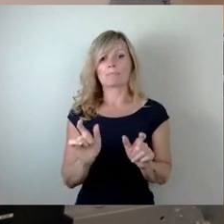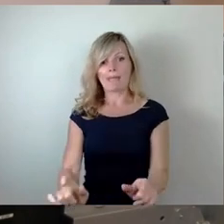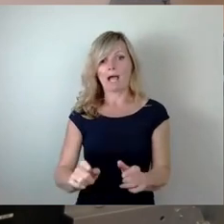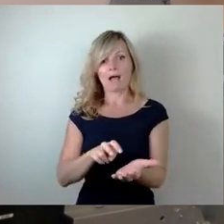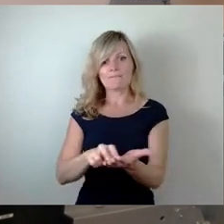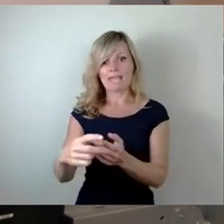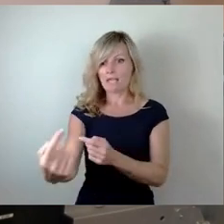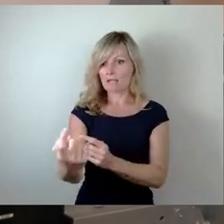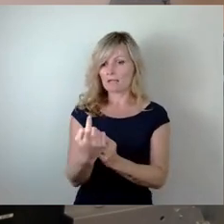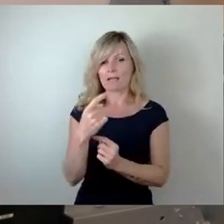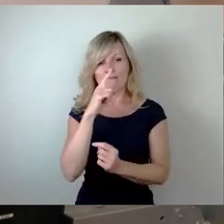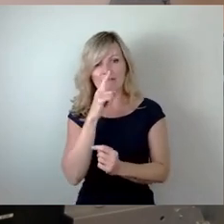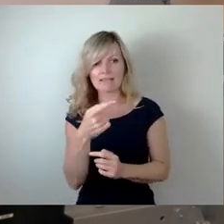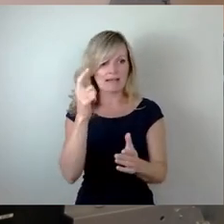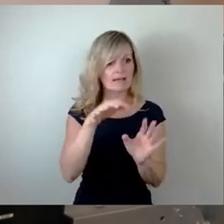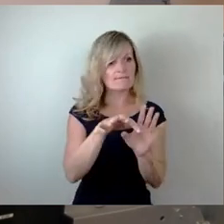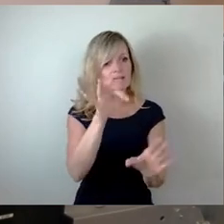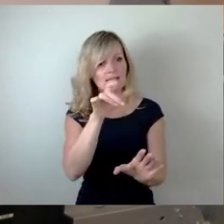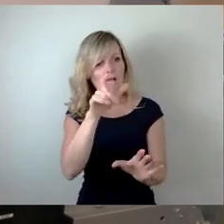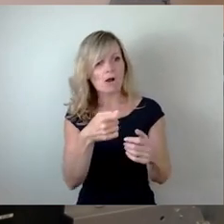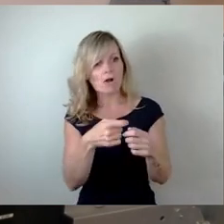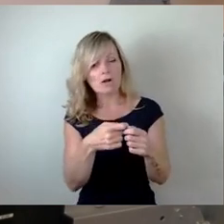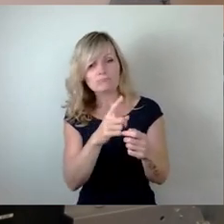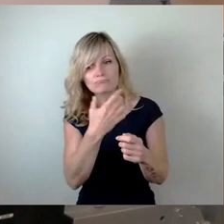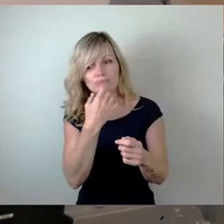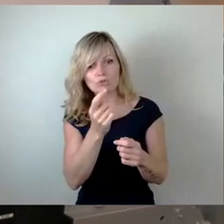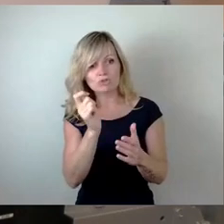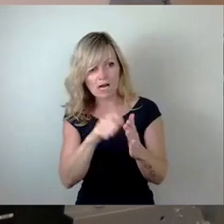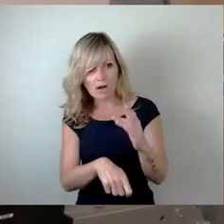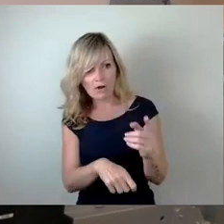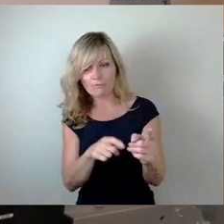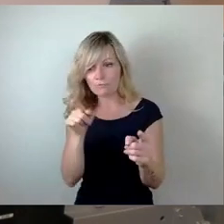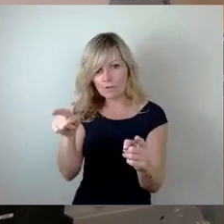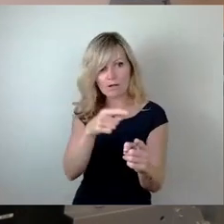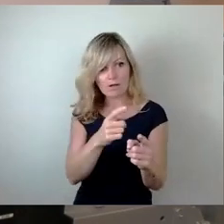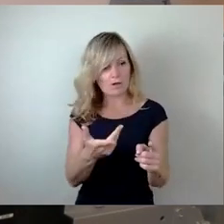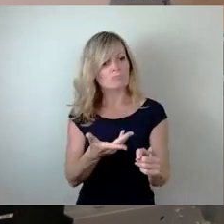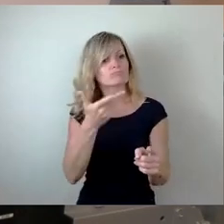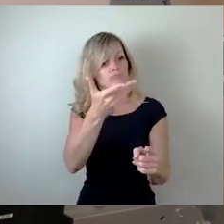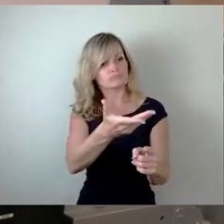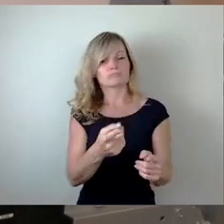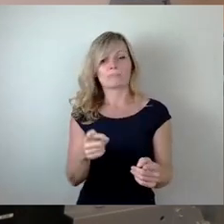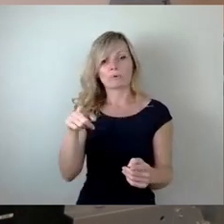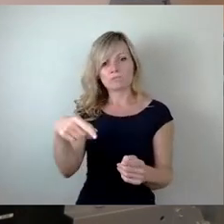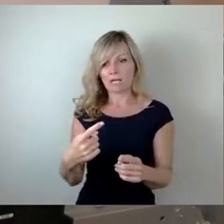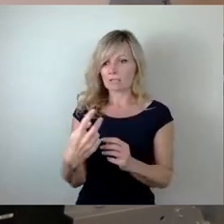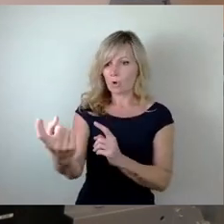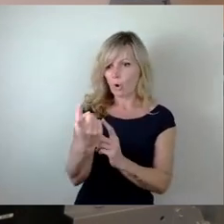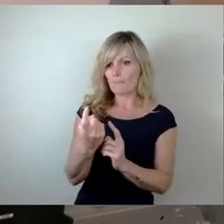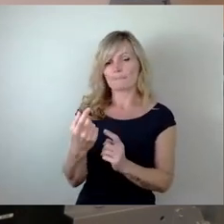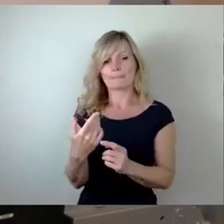einen Käufer findet, wird er auf jeden Fall keine Zuwägung mehr an die Gartenanlage zulassen. In vielen